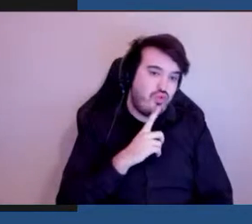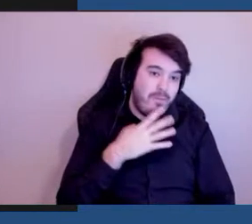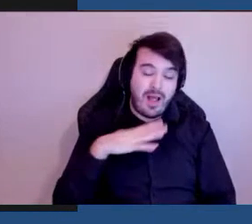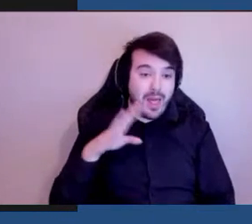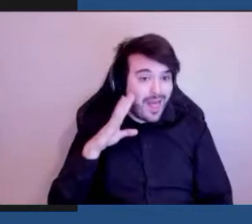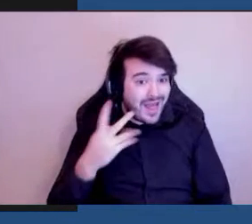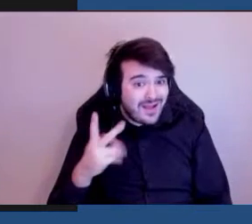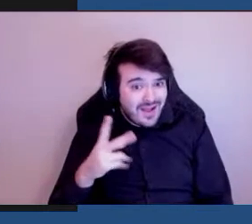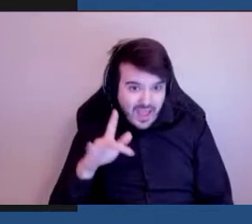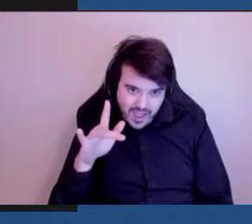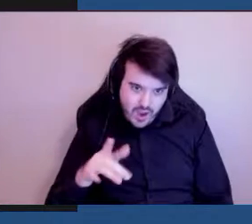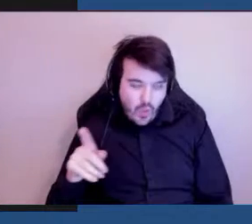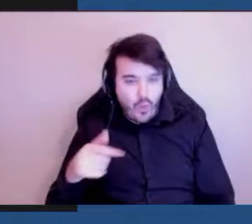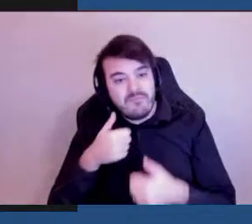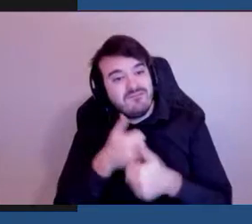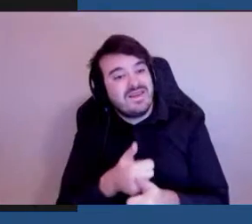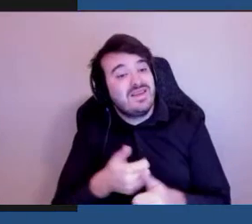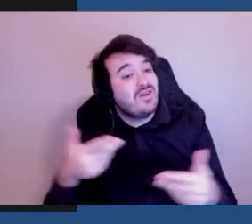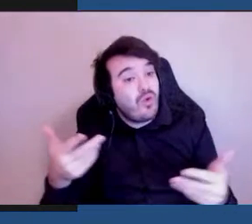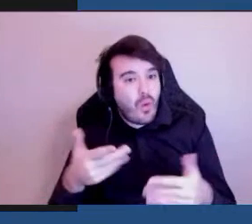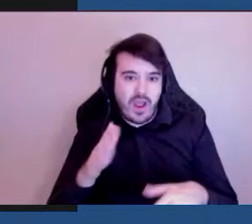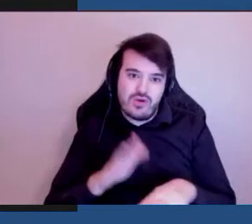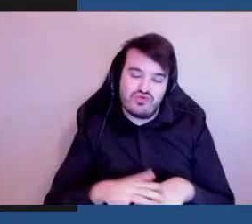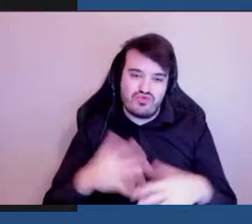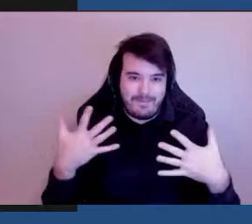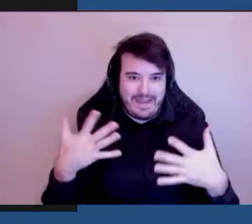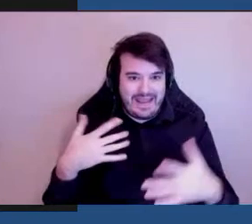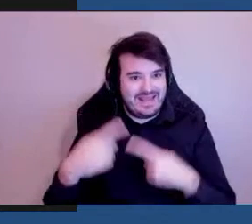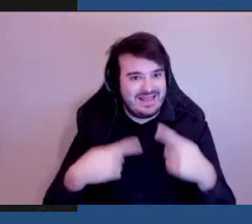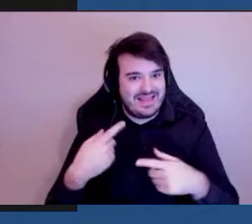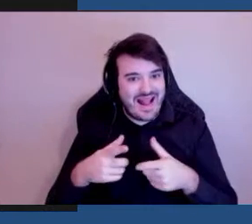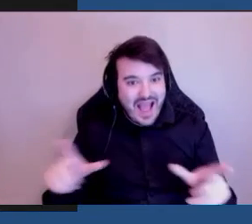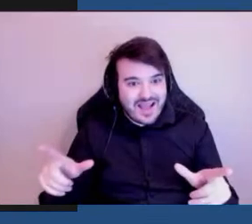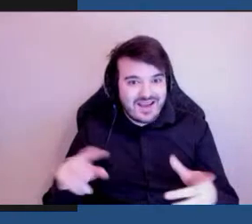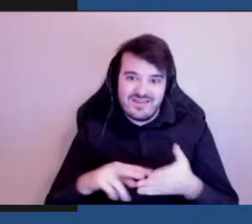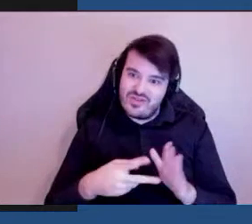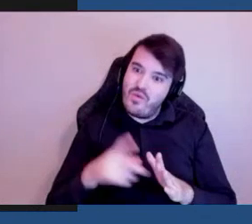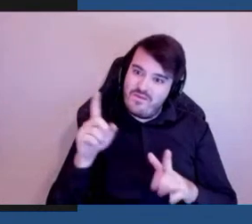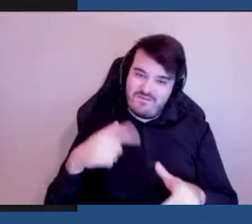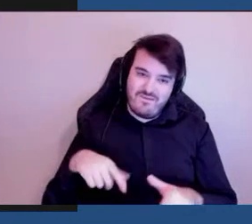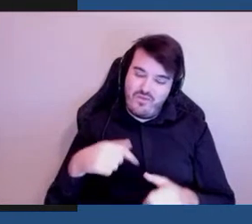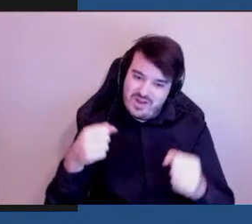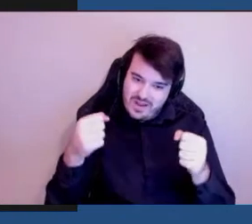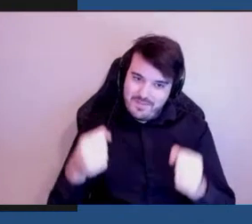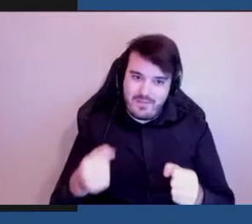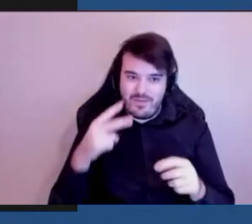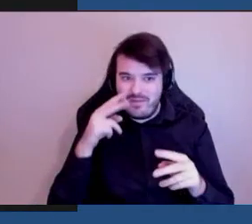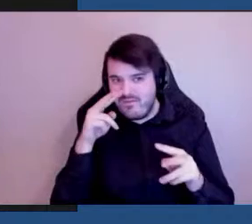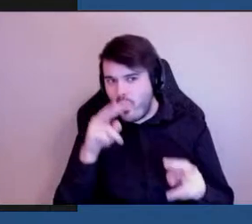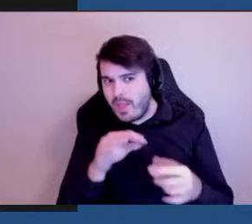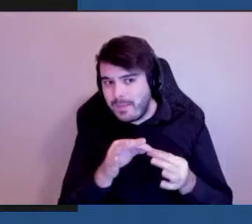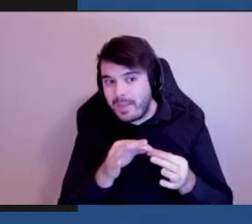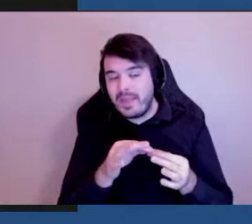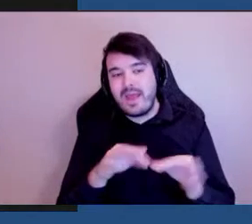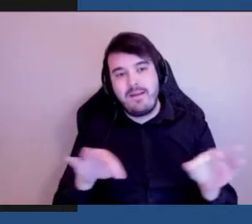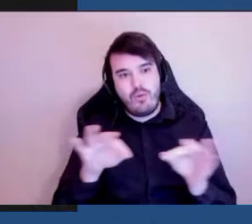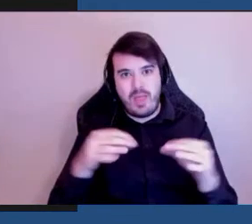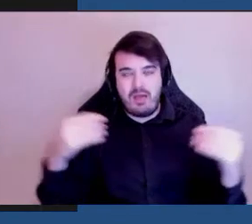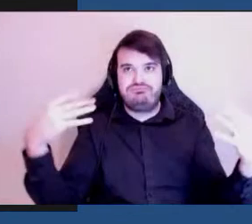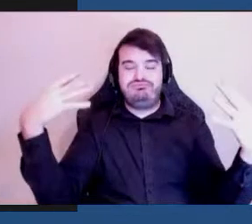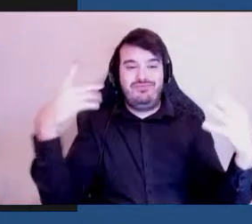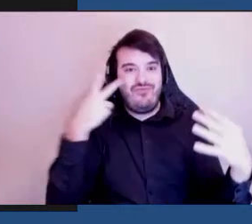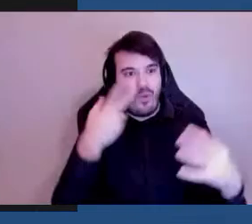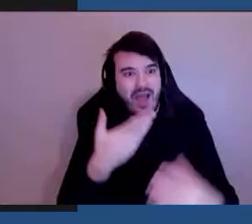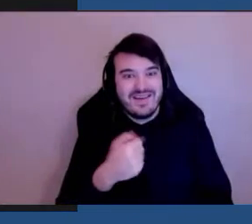parce qu'il se suffit sur le langage des signes. Donc, pour pouvoir voir l'interprète, il faut voir quelque chose